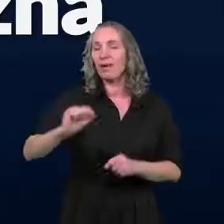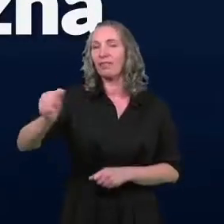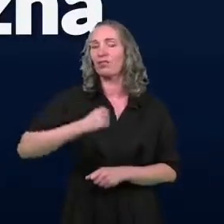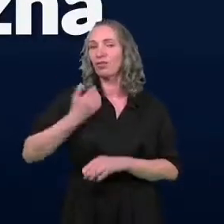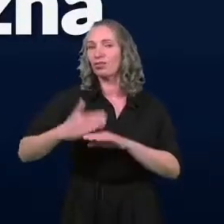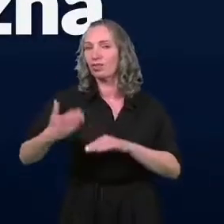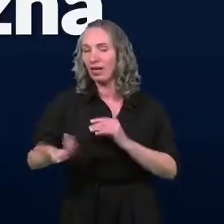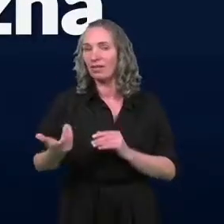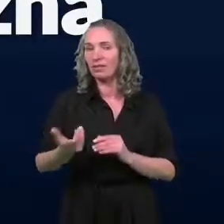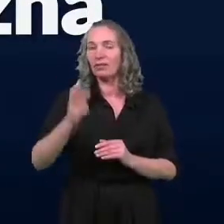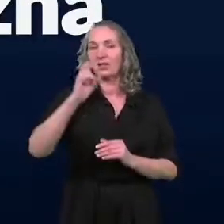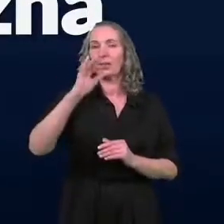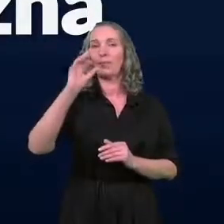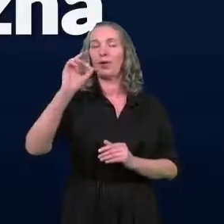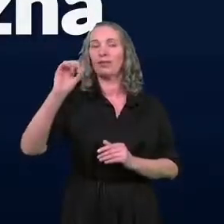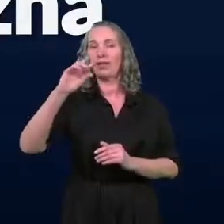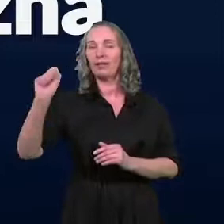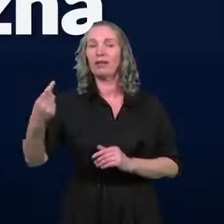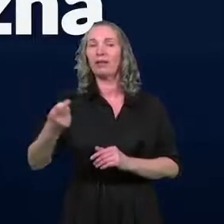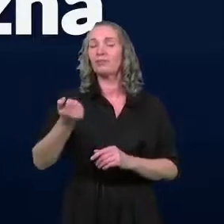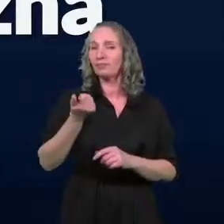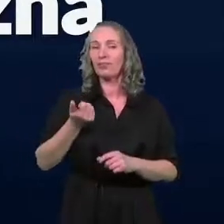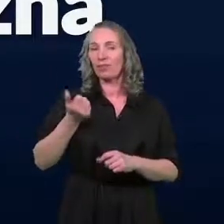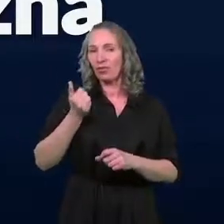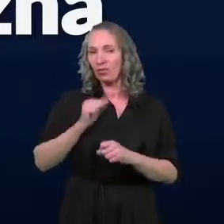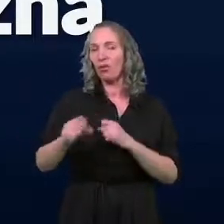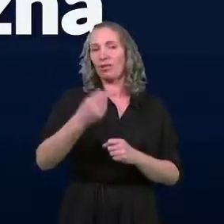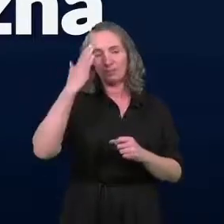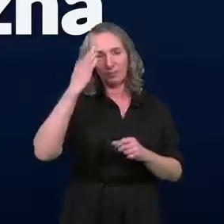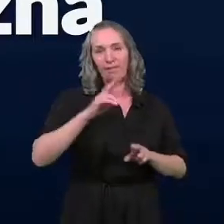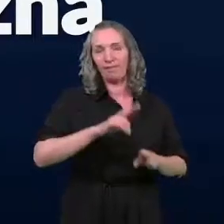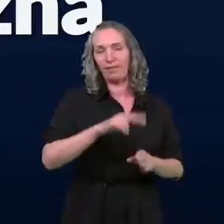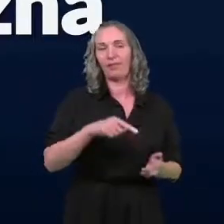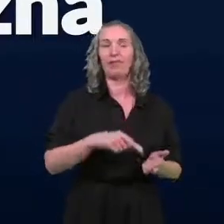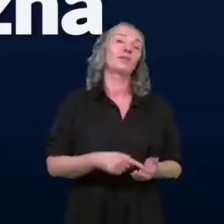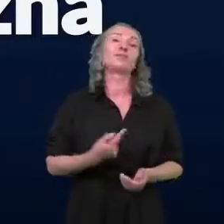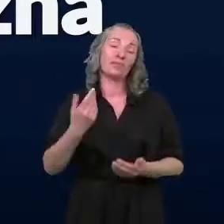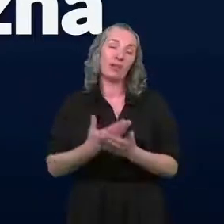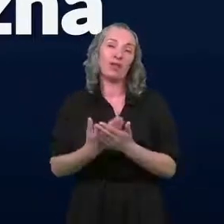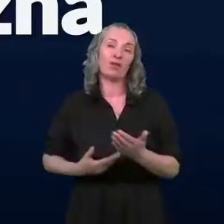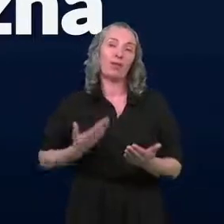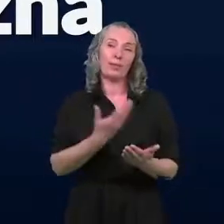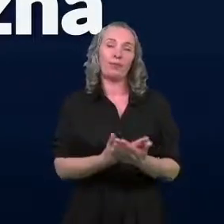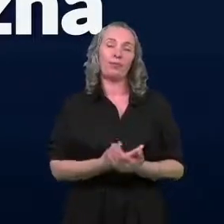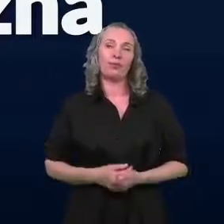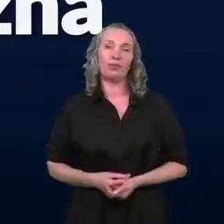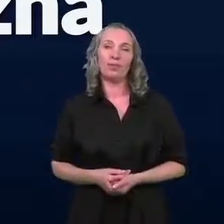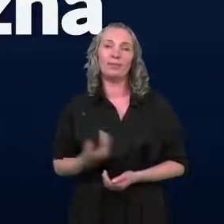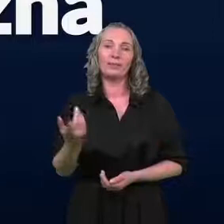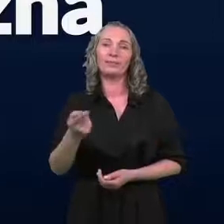hipotecznego na rynku komercyjnym. Dlatego też proponujemy taką